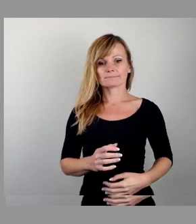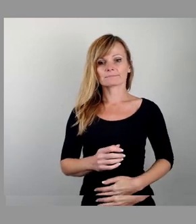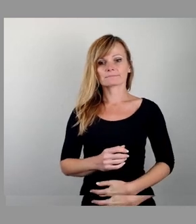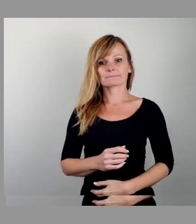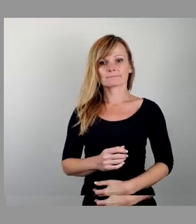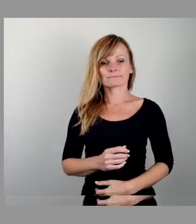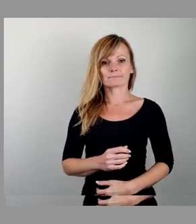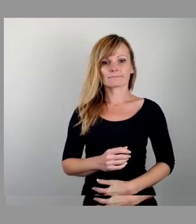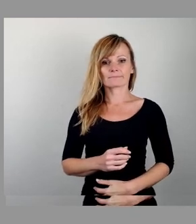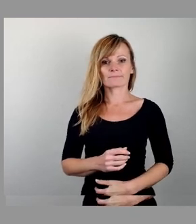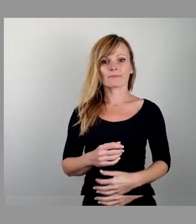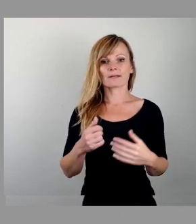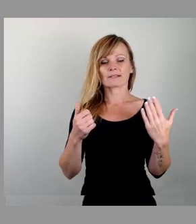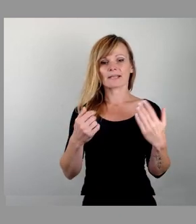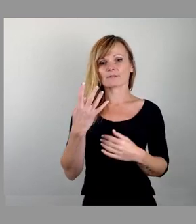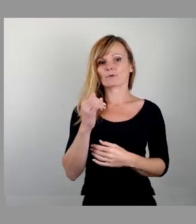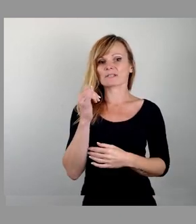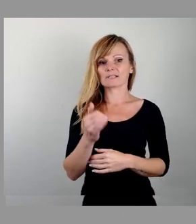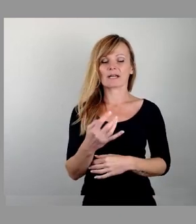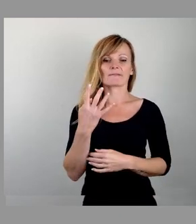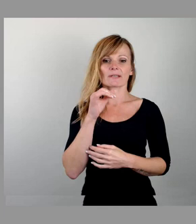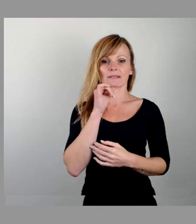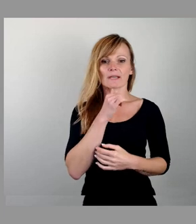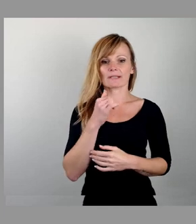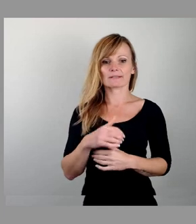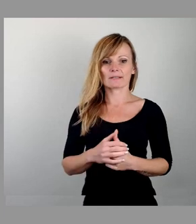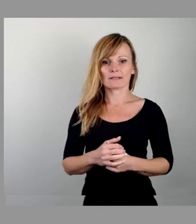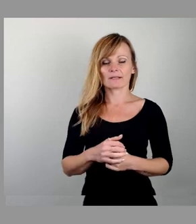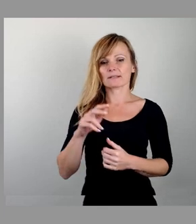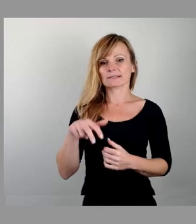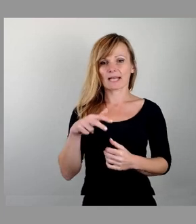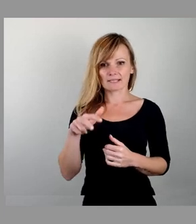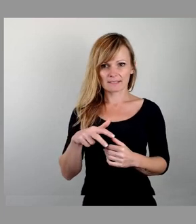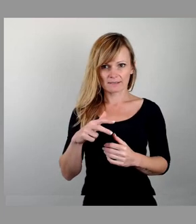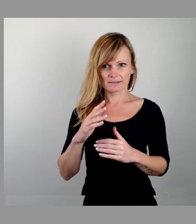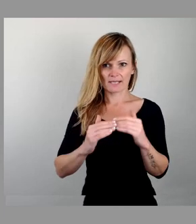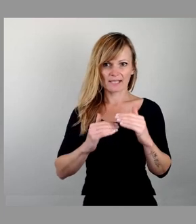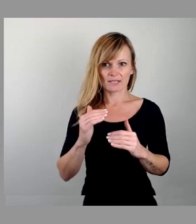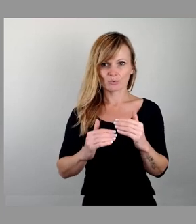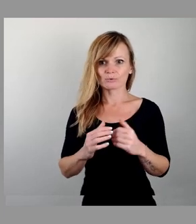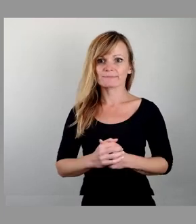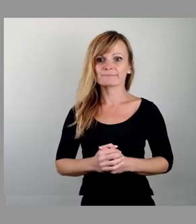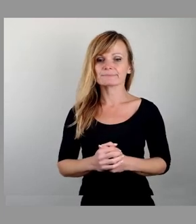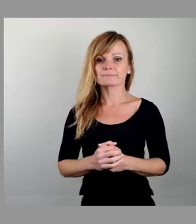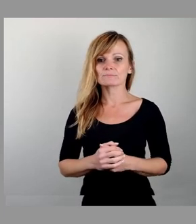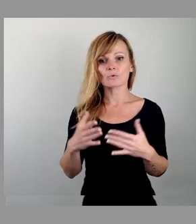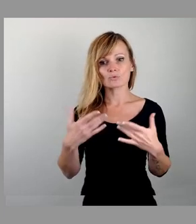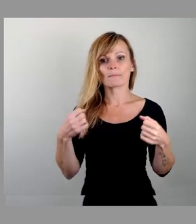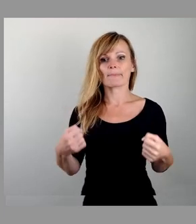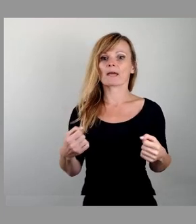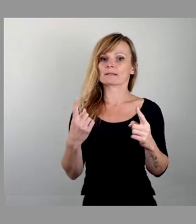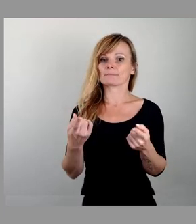Mit 46 Ja, 4 Nein, 13 Enthaltungen so auch mehrheitlich beschlossen. Vielen